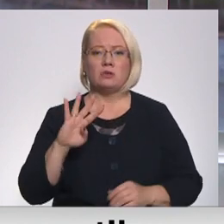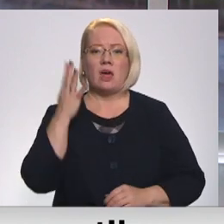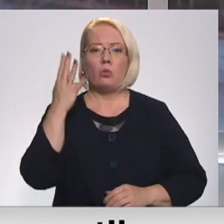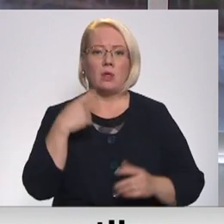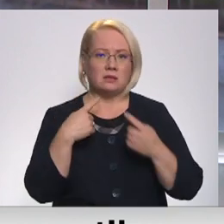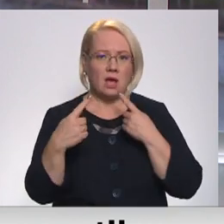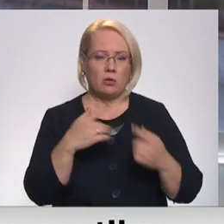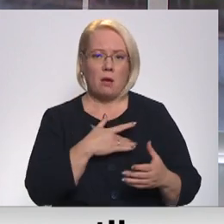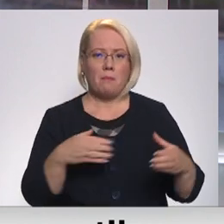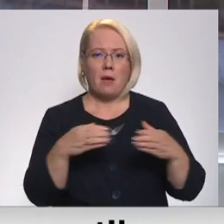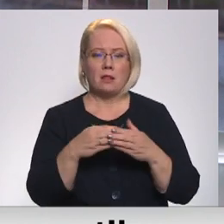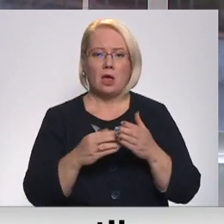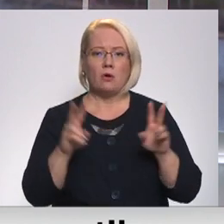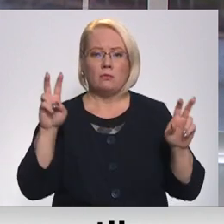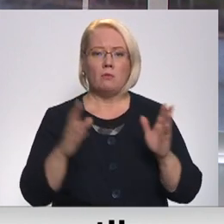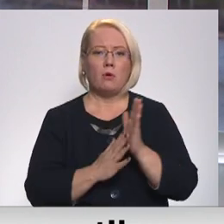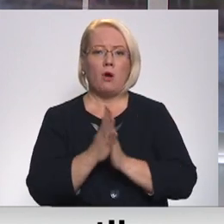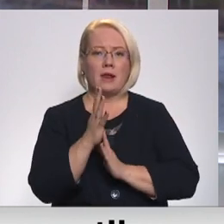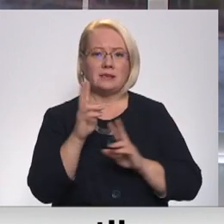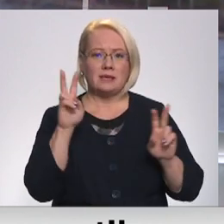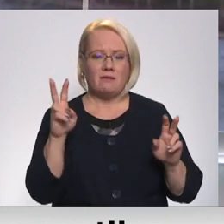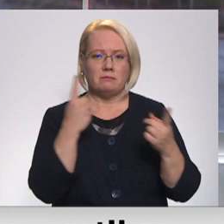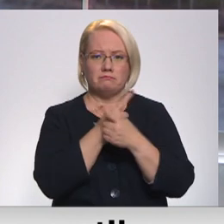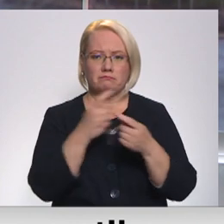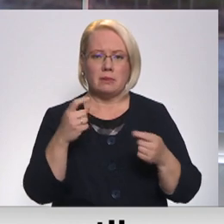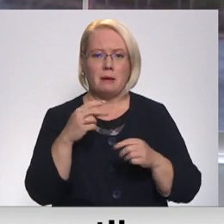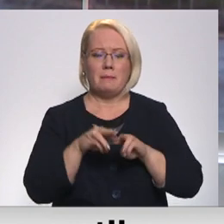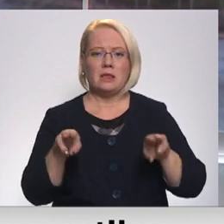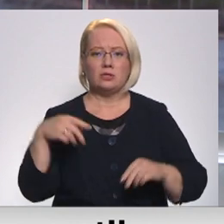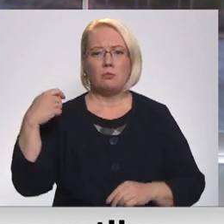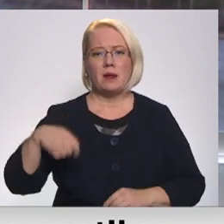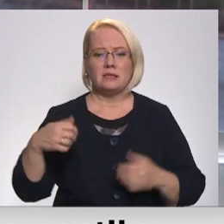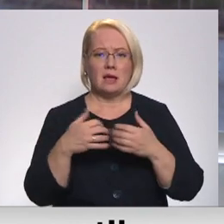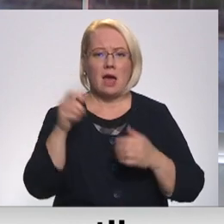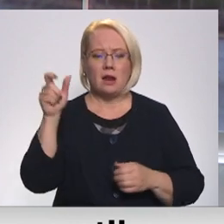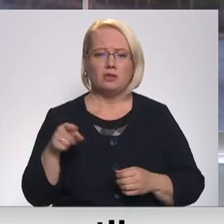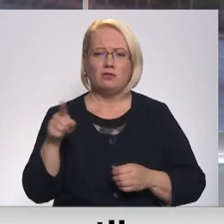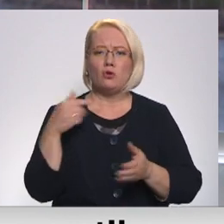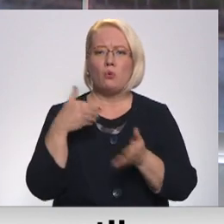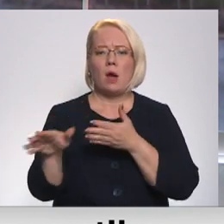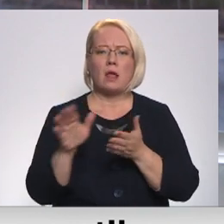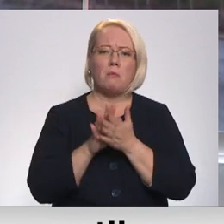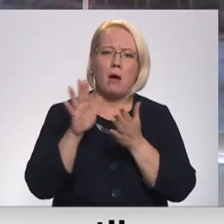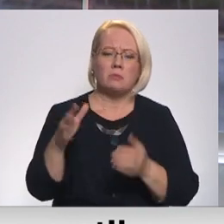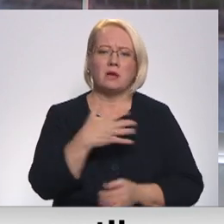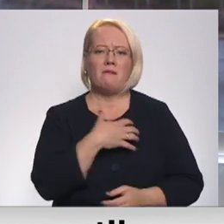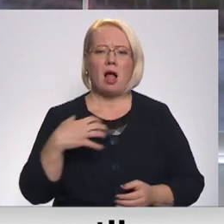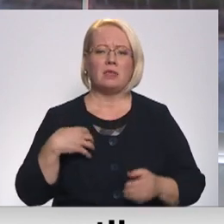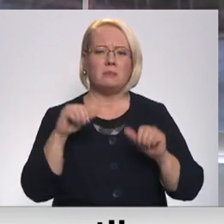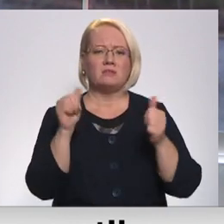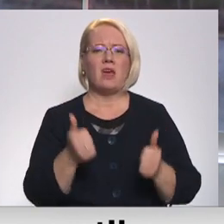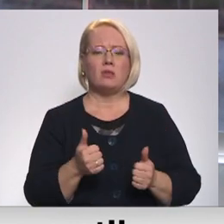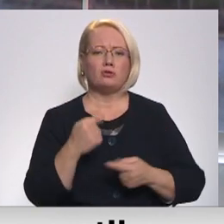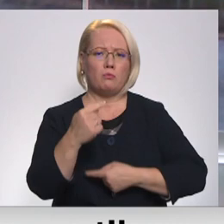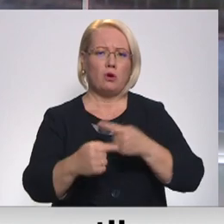sarunas ar partiju progresīvi paziņojis ministra prezidents Grīšāns Kariņš. Viņš norāda pārmetumus, kā valdības veidošanas process ir